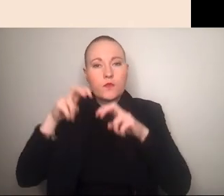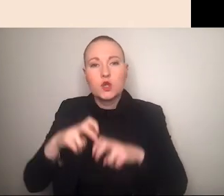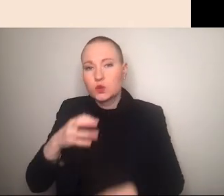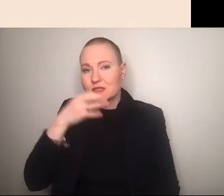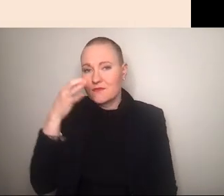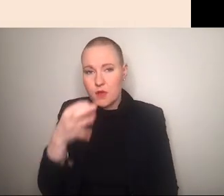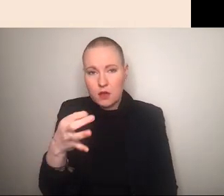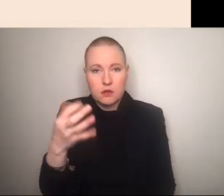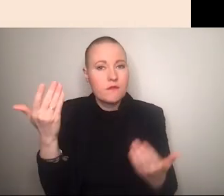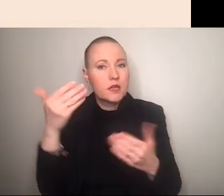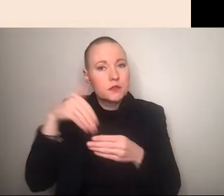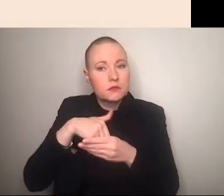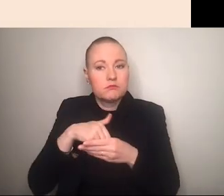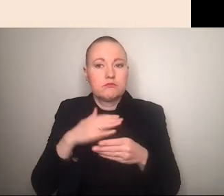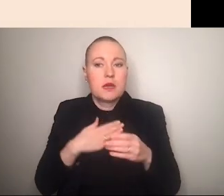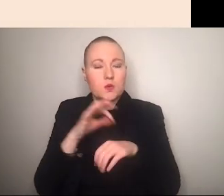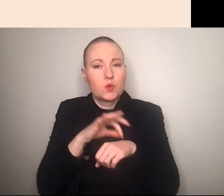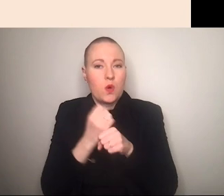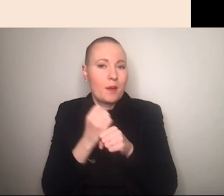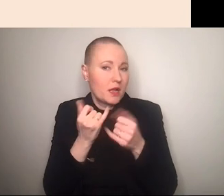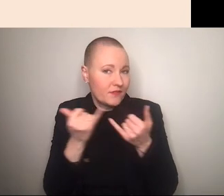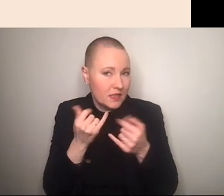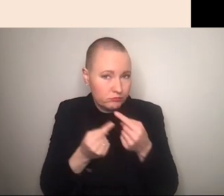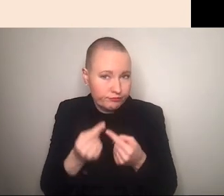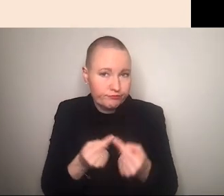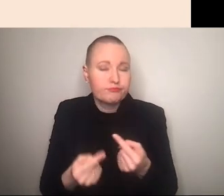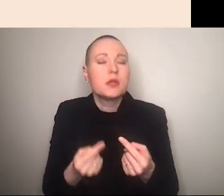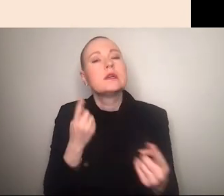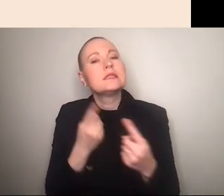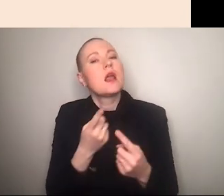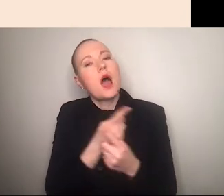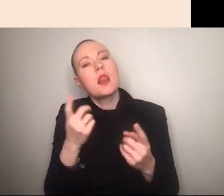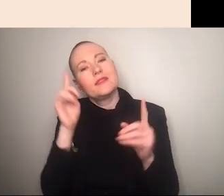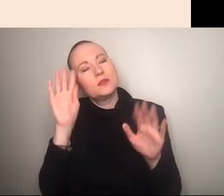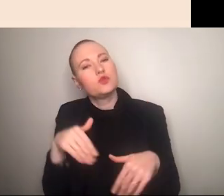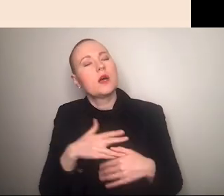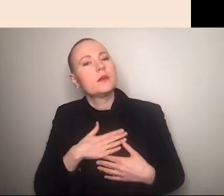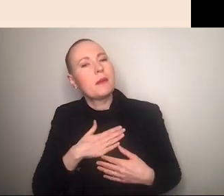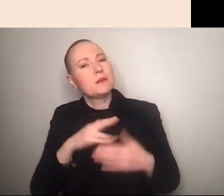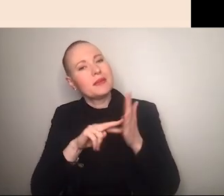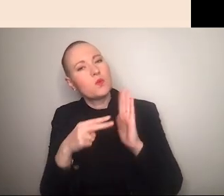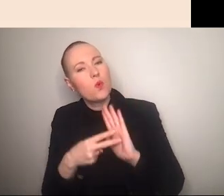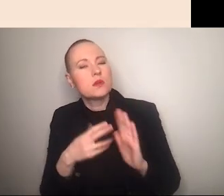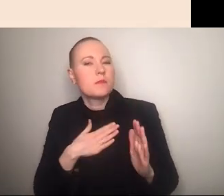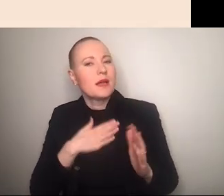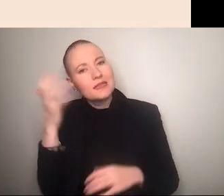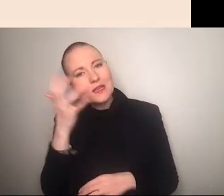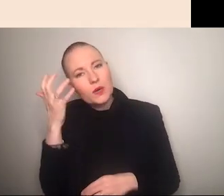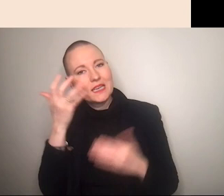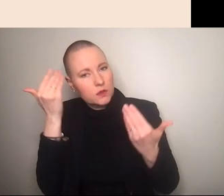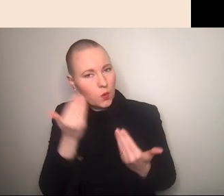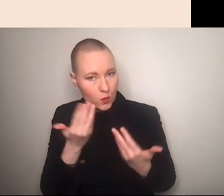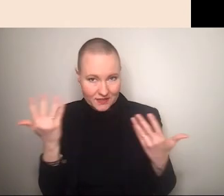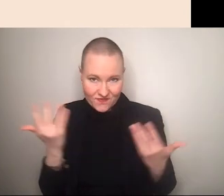dem design sagen damit für alle klar ist aus welcher methodischen und theoretischen brille ich auf das phänomen